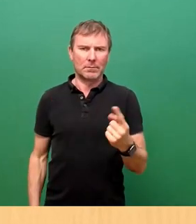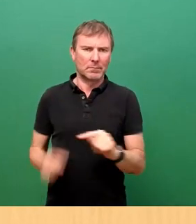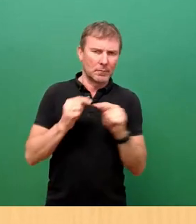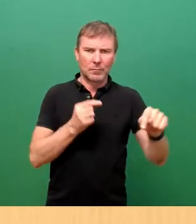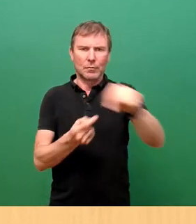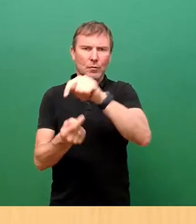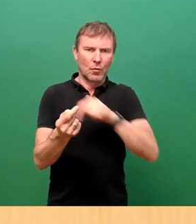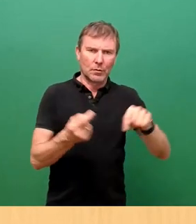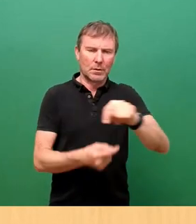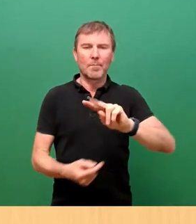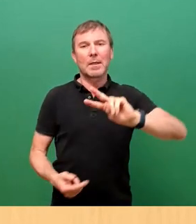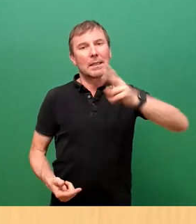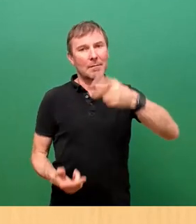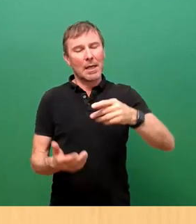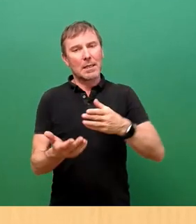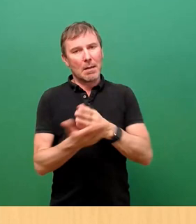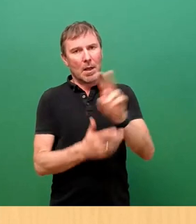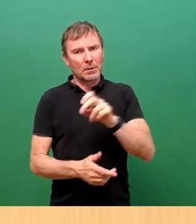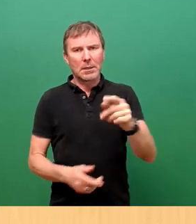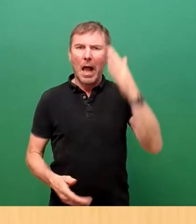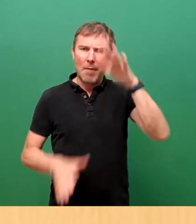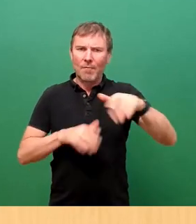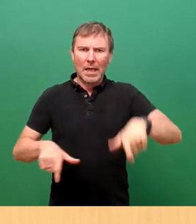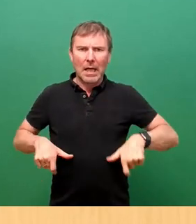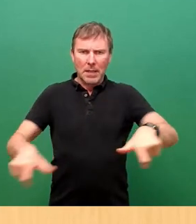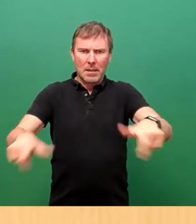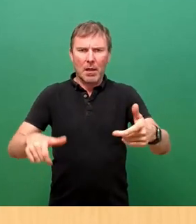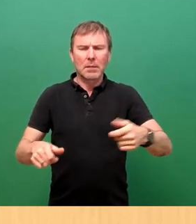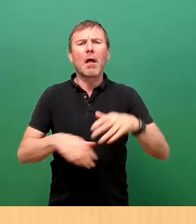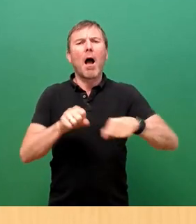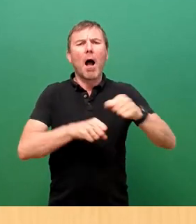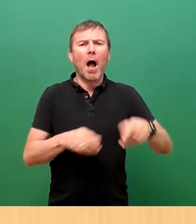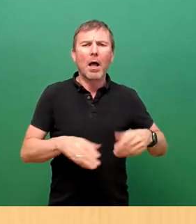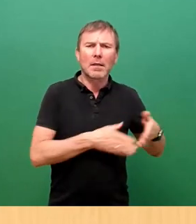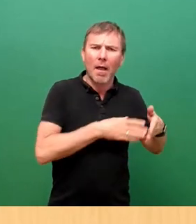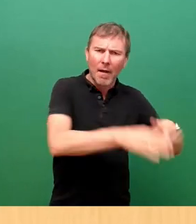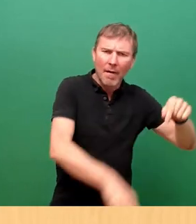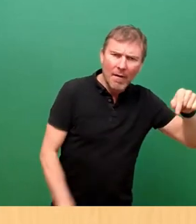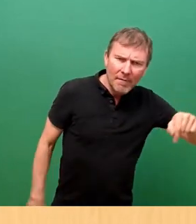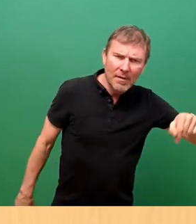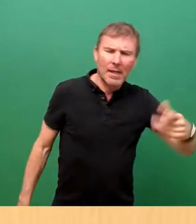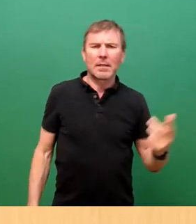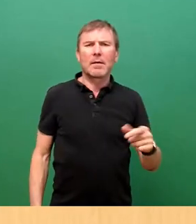Planungsziel die Radverkehrsanlagen. Die Radverkehrsanlagen, die als Beispiel genannt wurden auf der Fritz